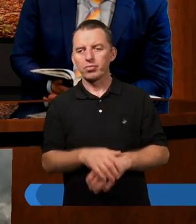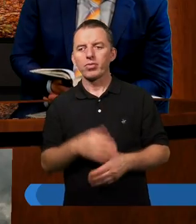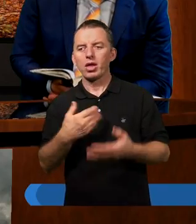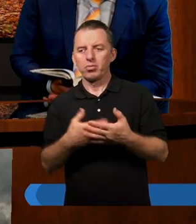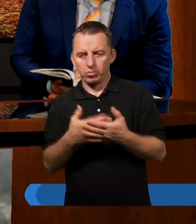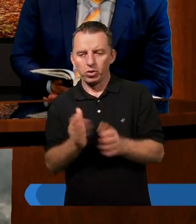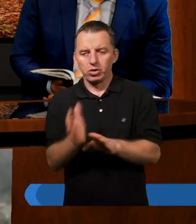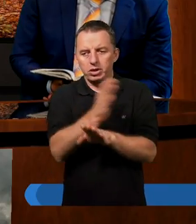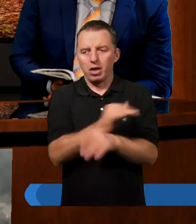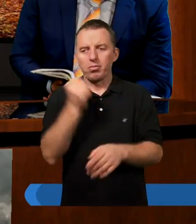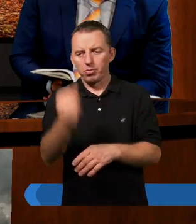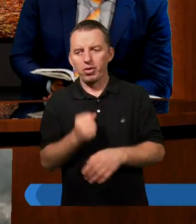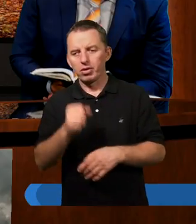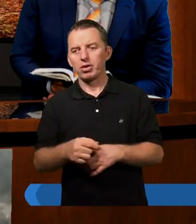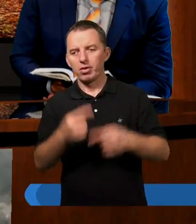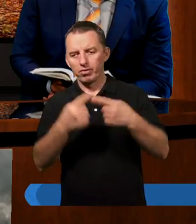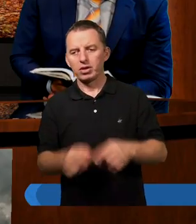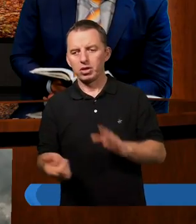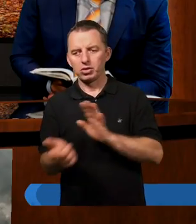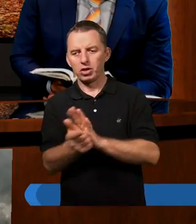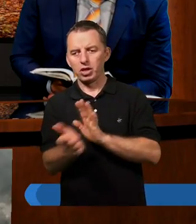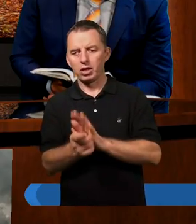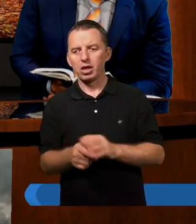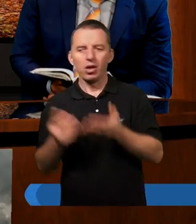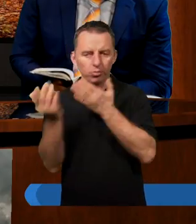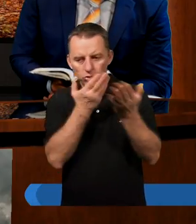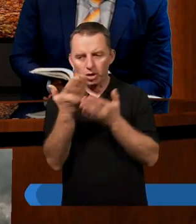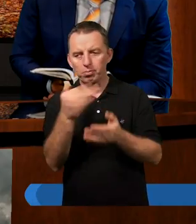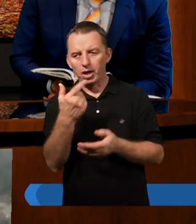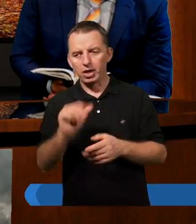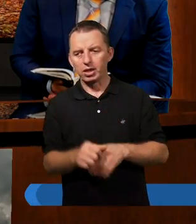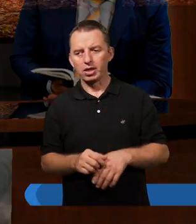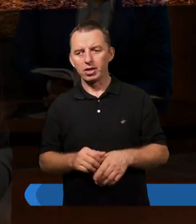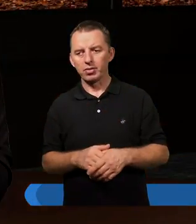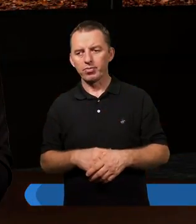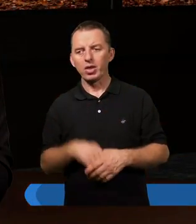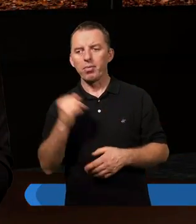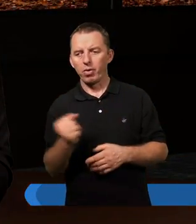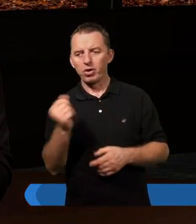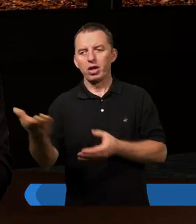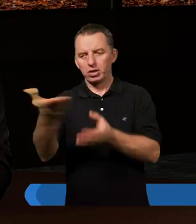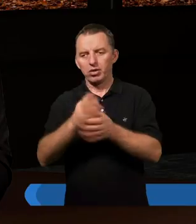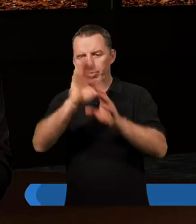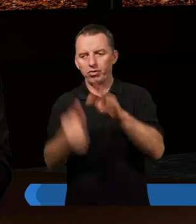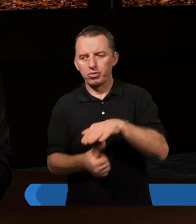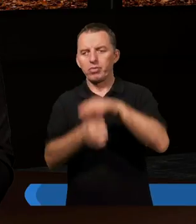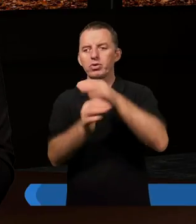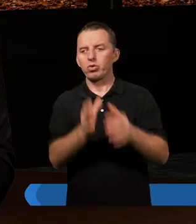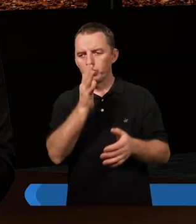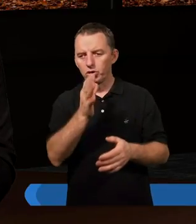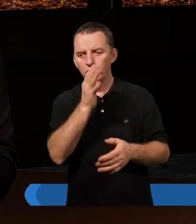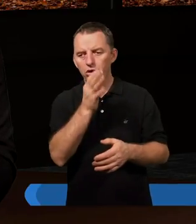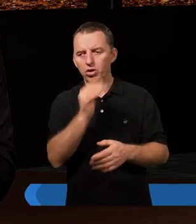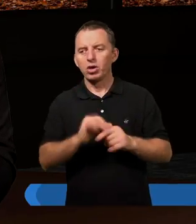metoda Pawła. Werset 17. Werset 17. Przeczytaj Magda ten 17. trzech dniach Paweł zaprosił przywódców żydowskich,